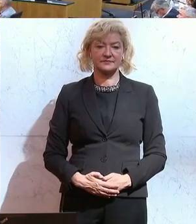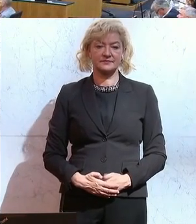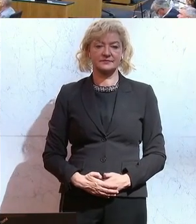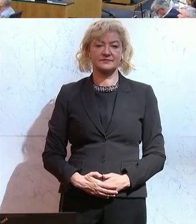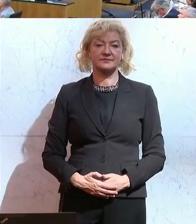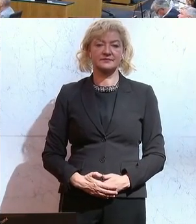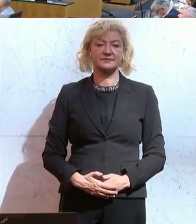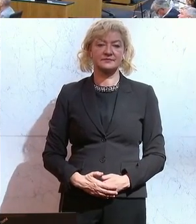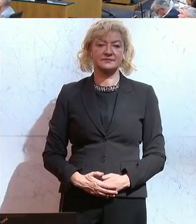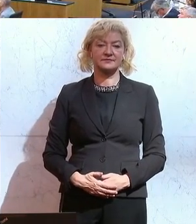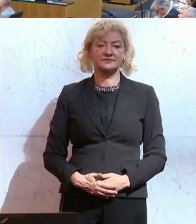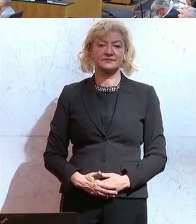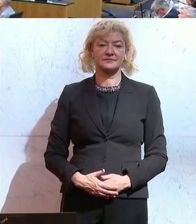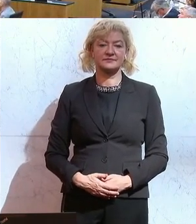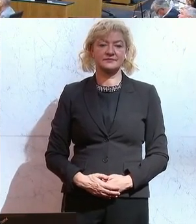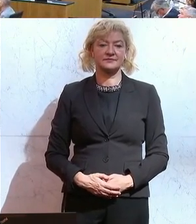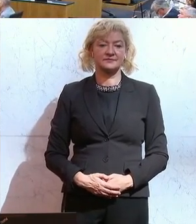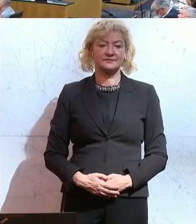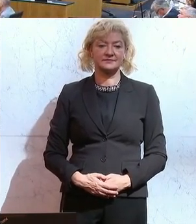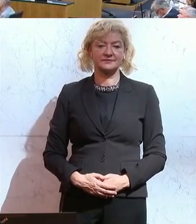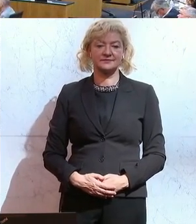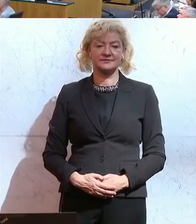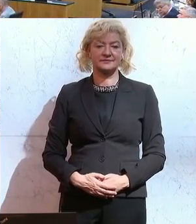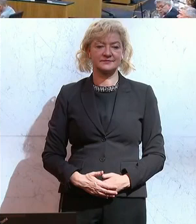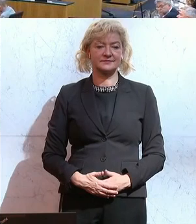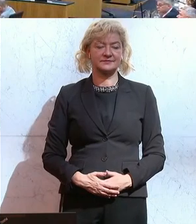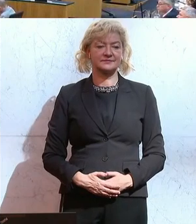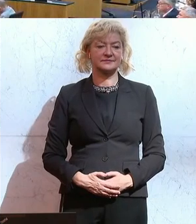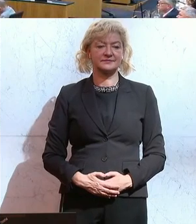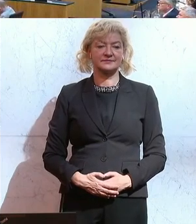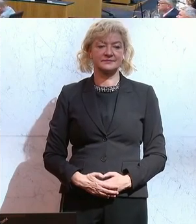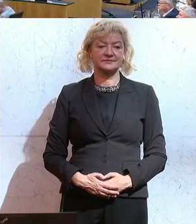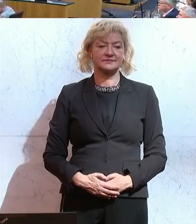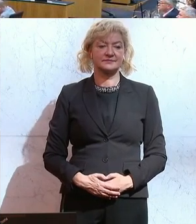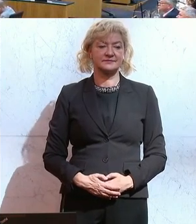vergessen hat. Es ist kein Tafel jedenfalls.